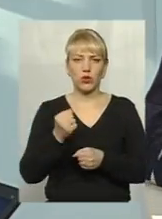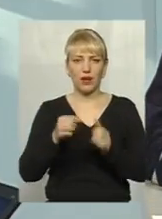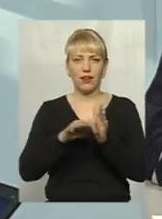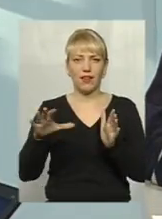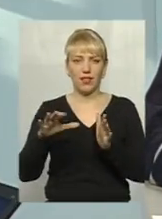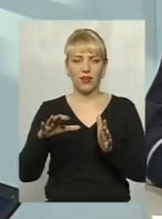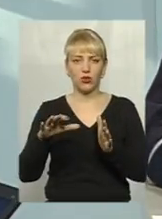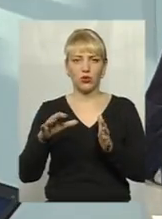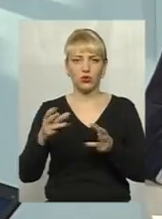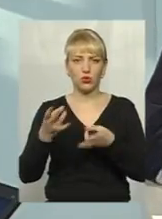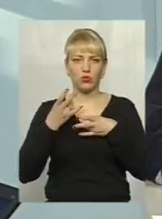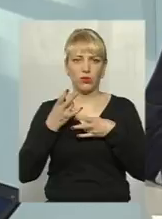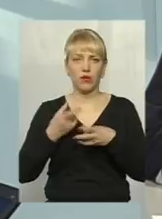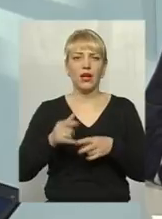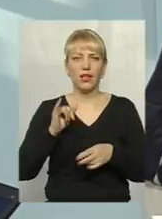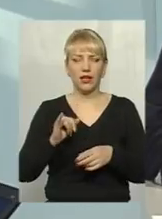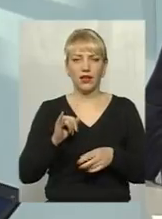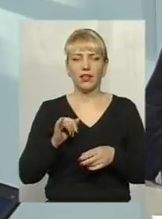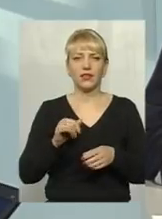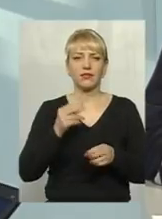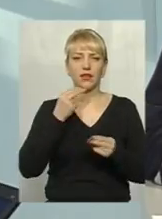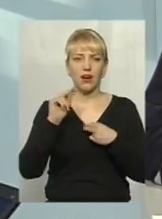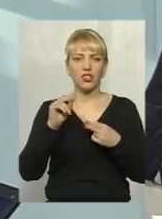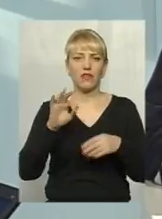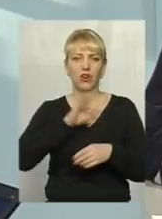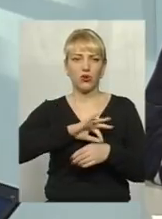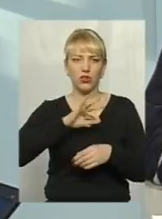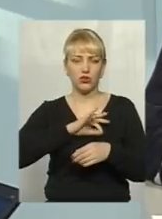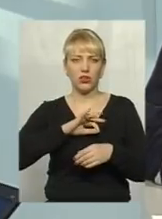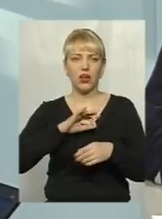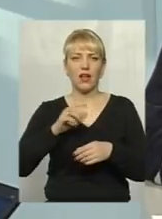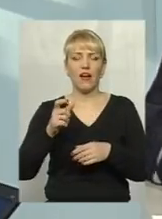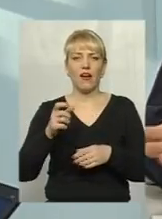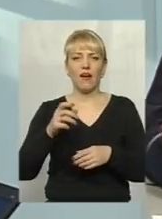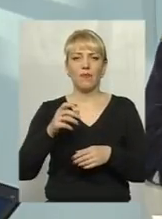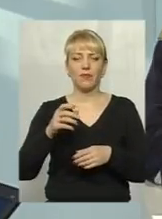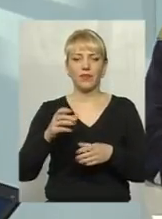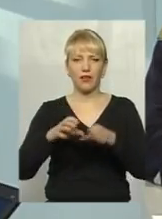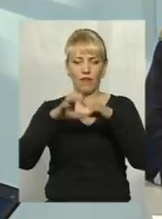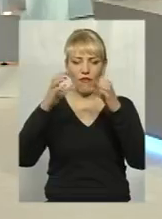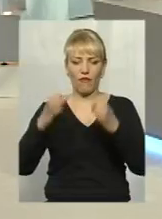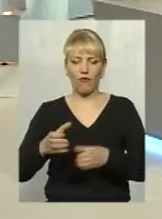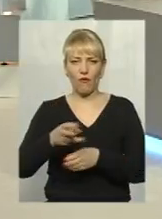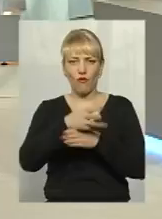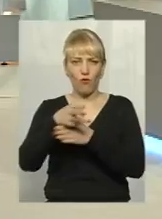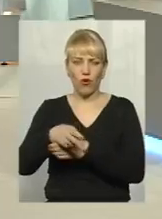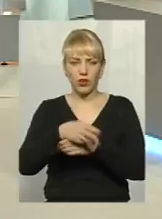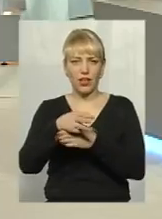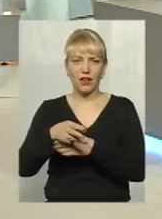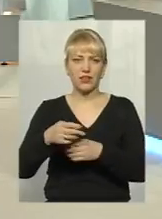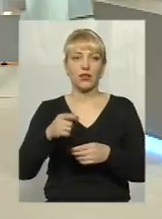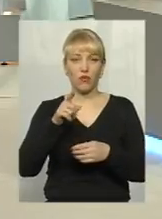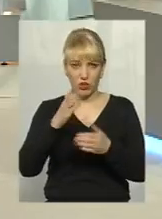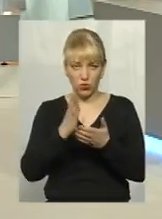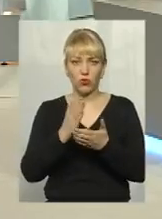людина, яка це робить. Звичайно, найкраще це використовувати вогнегасники, але ми прекрасно розуміємо, що у вас є вогнегасник і в мене нема.